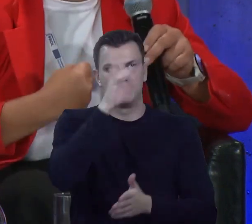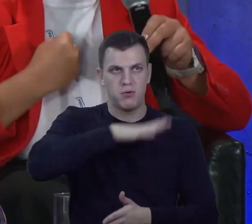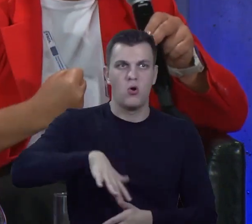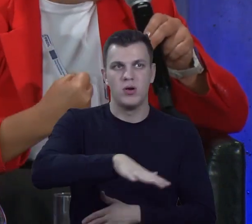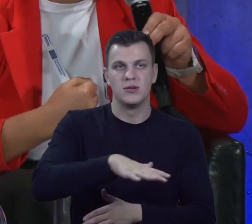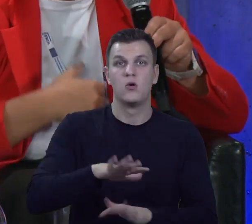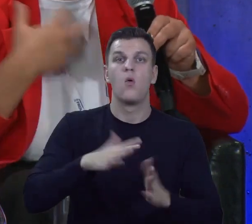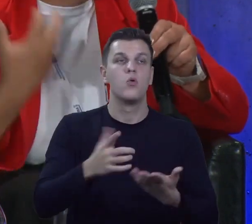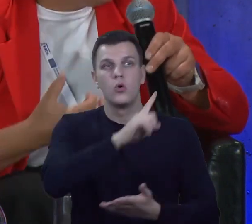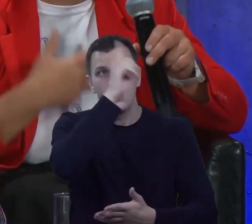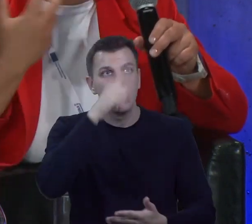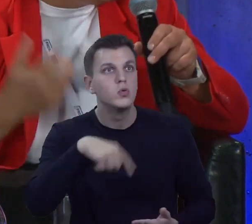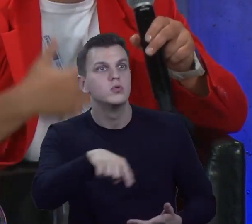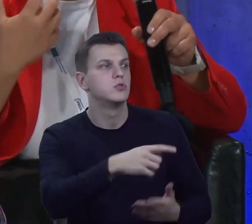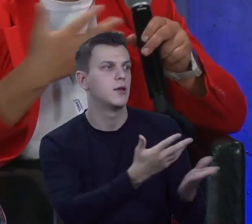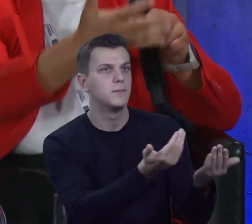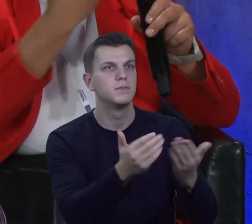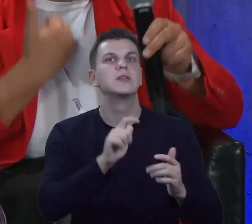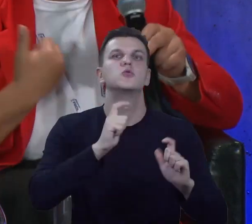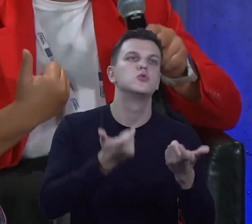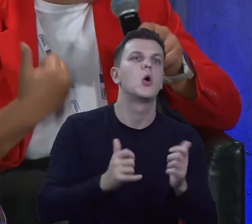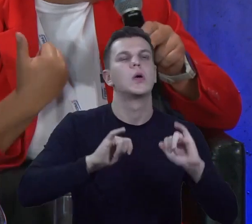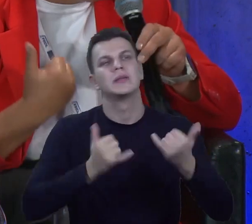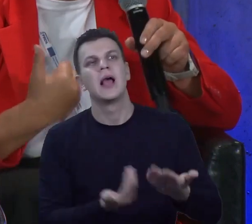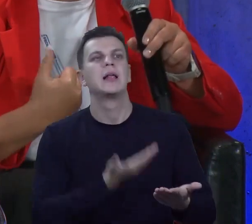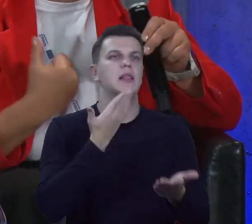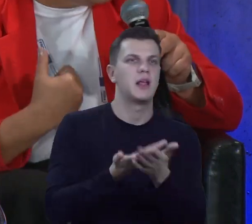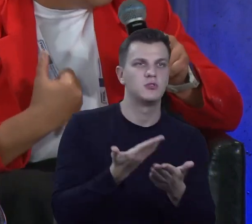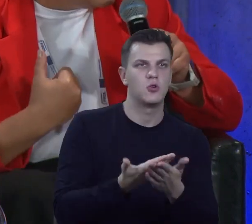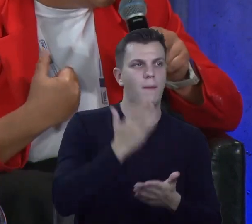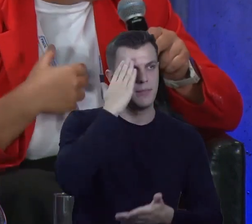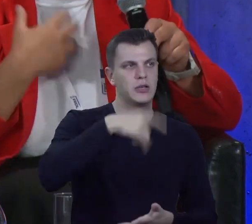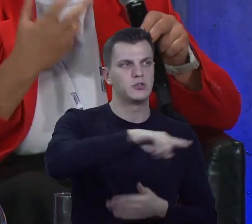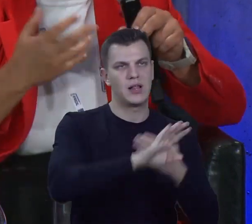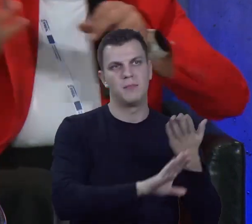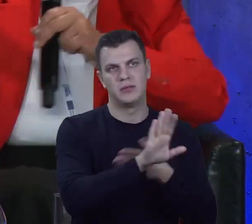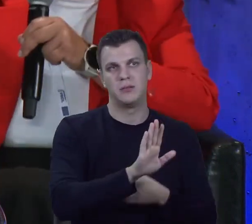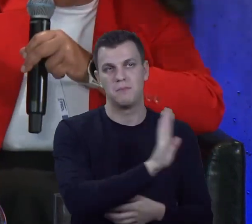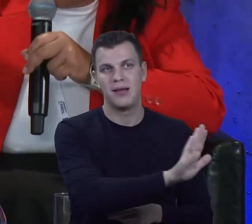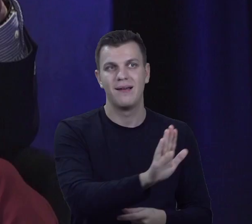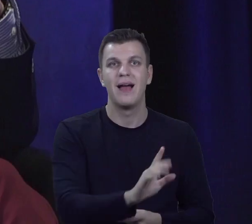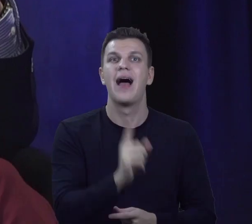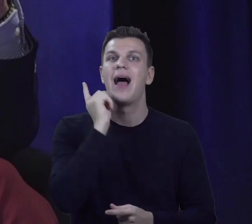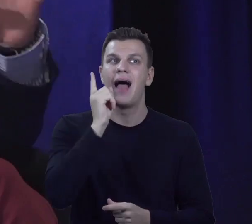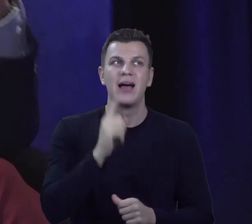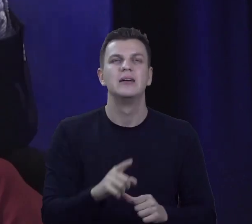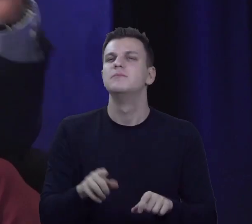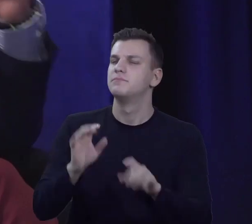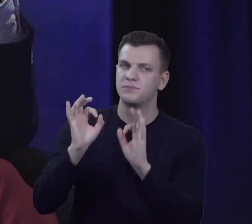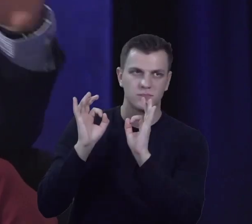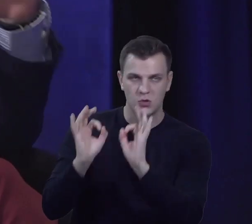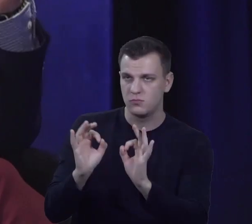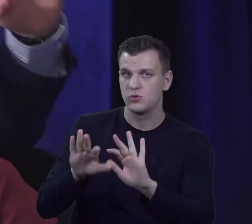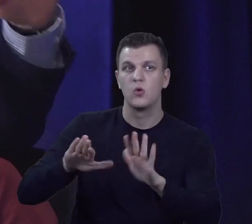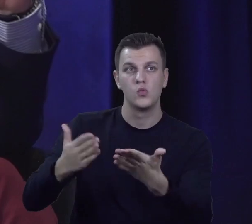mamy feedback od ludzi, co, jak, dlaczego mieszkańcy mają reprezentację, ale jednocześnie... Tylko, czyli musimy